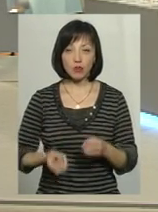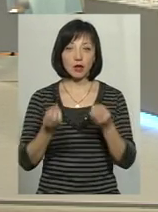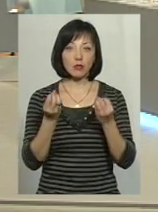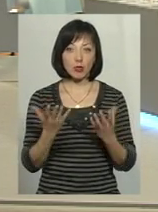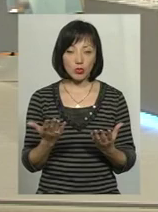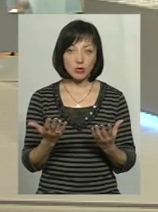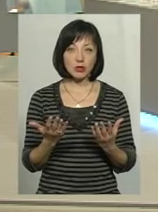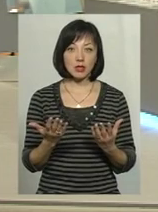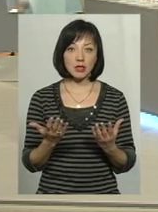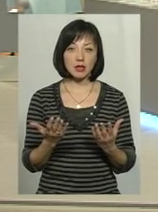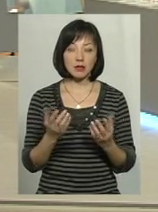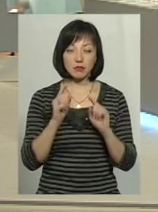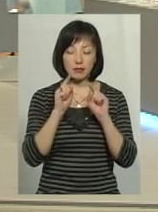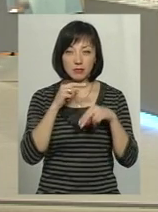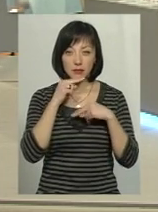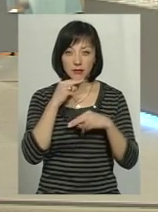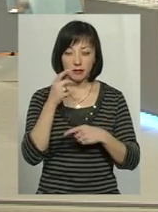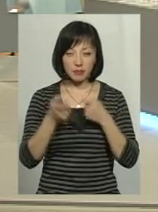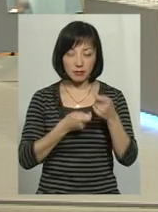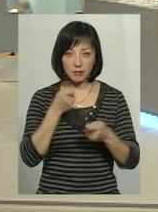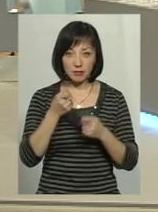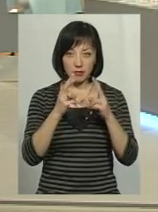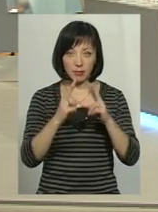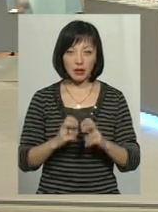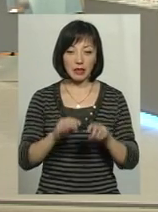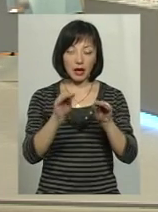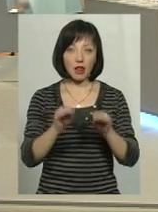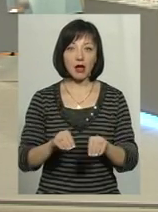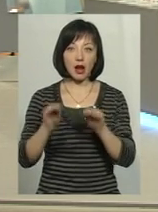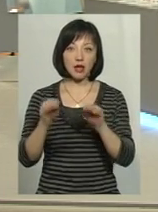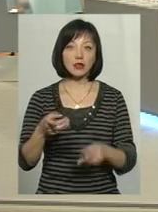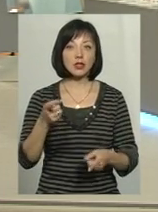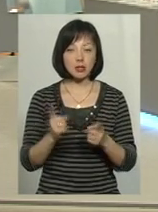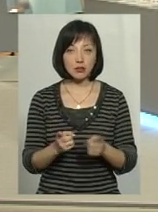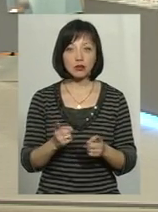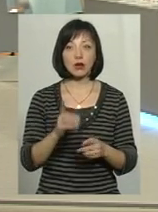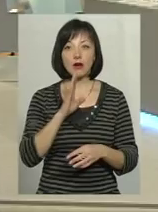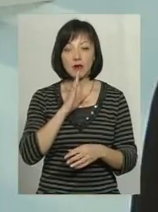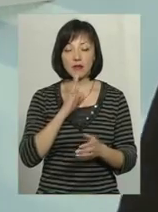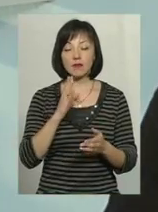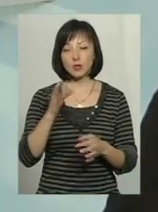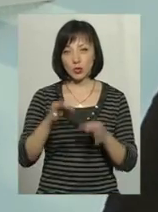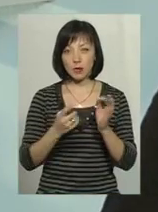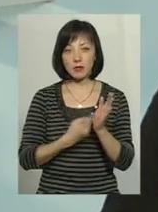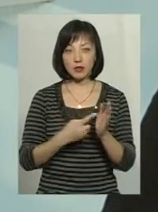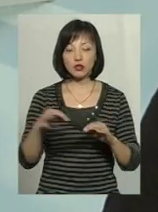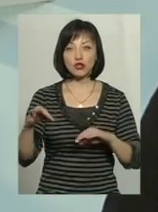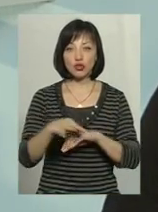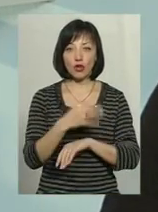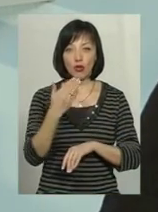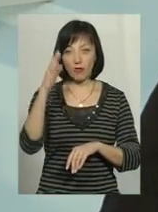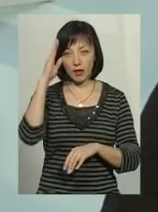прицільно я почала вивчати декларацію, і дійсно вона підтвердила те, що чоловік її